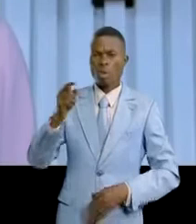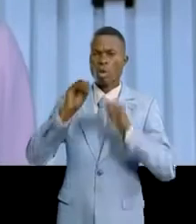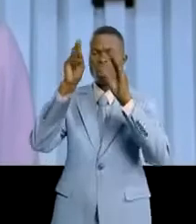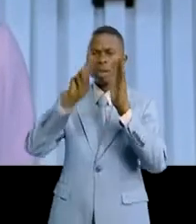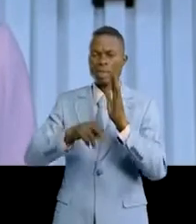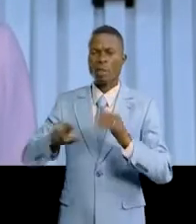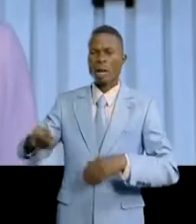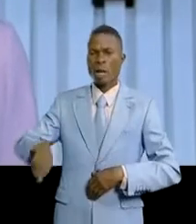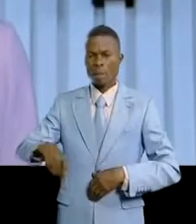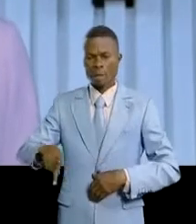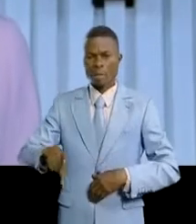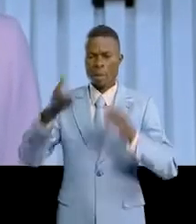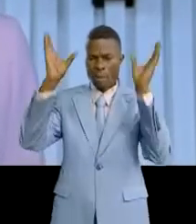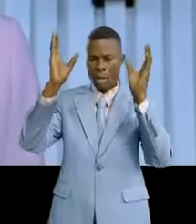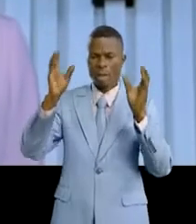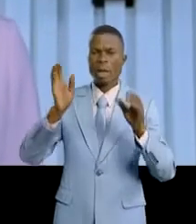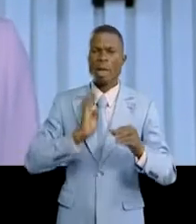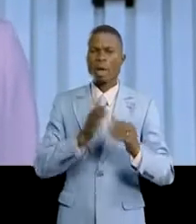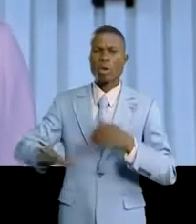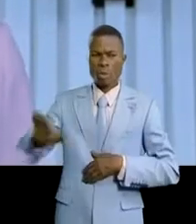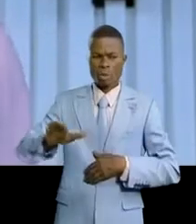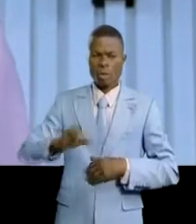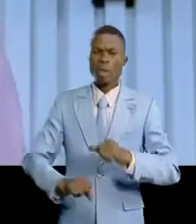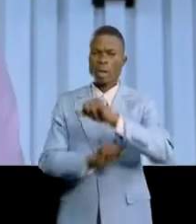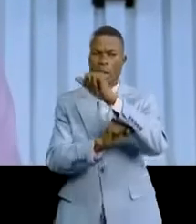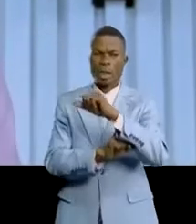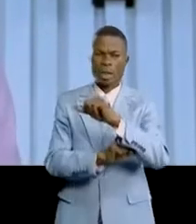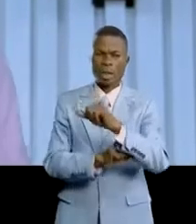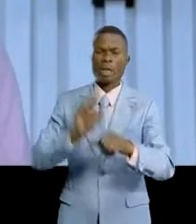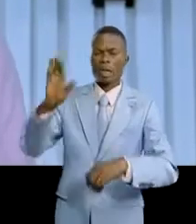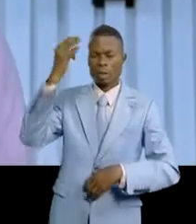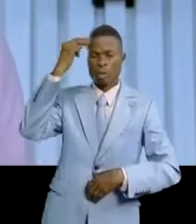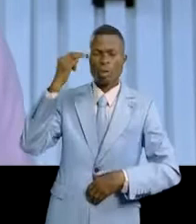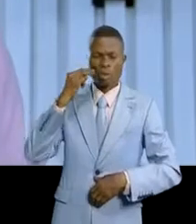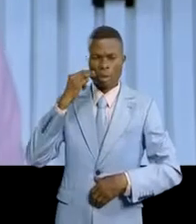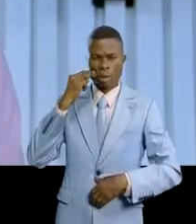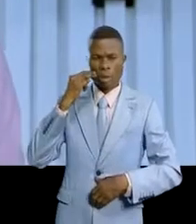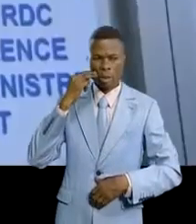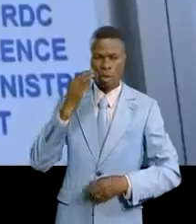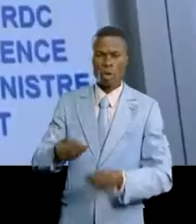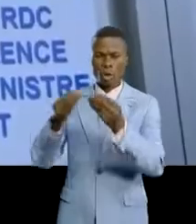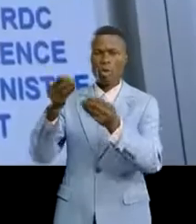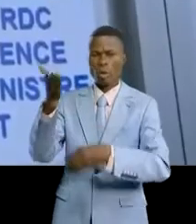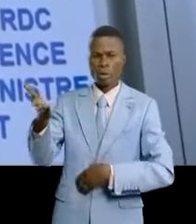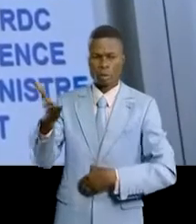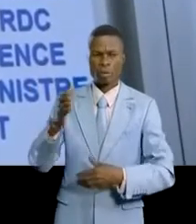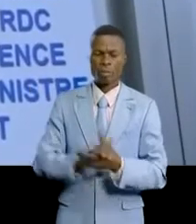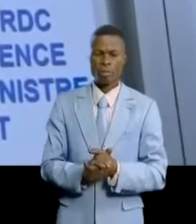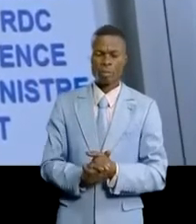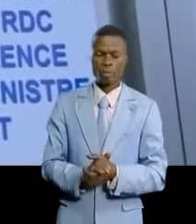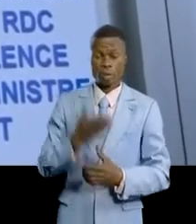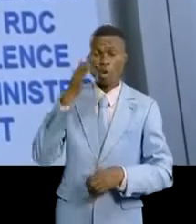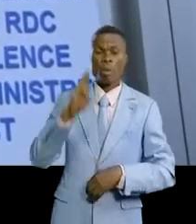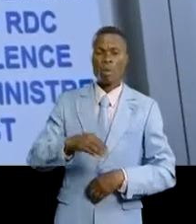va bien parvenir à son liste préparer à qui il est dédié Mauvais est de voir